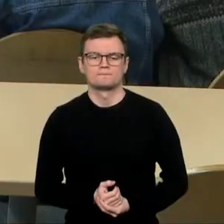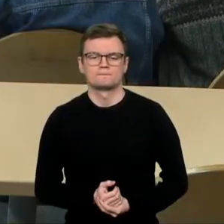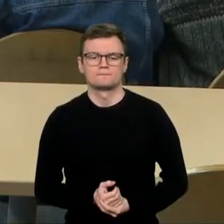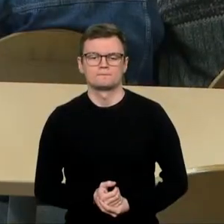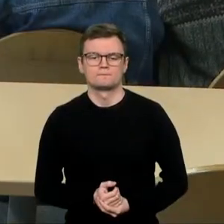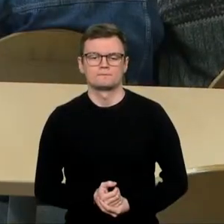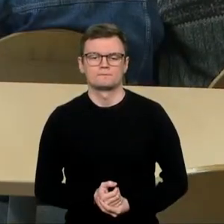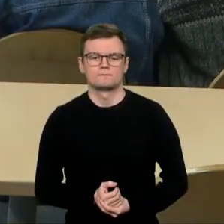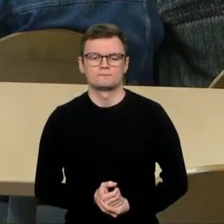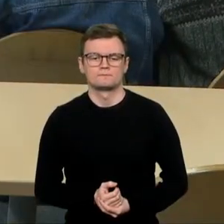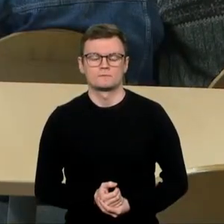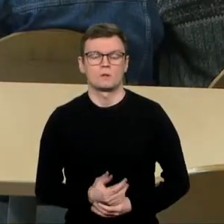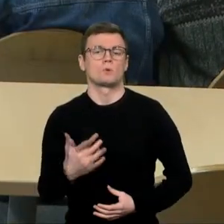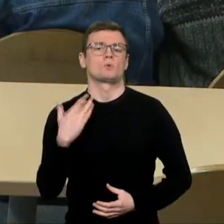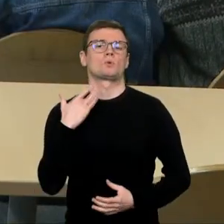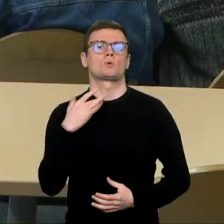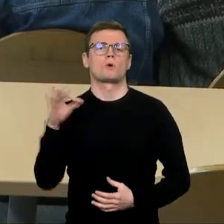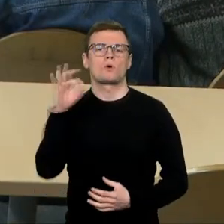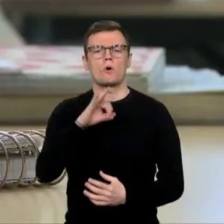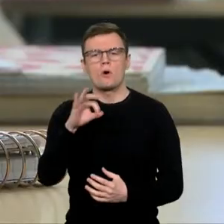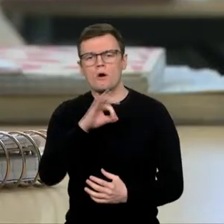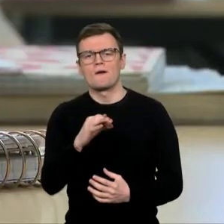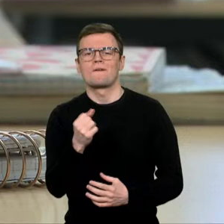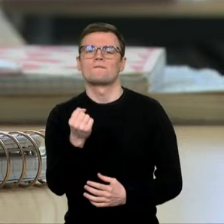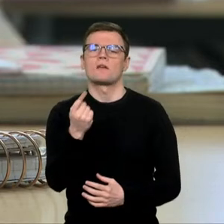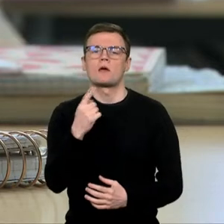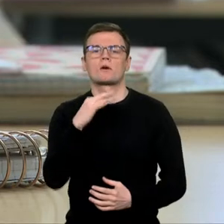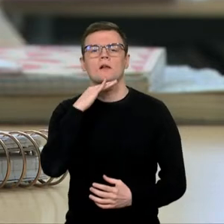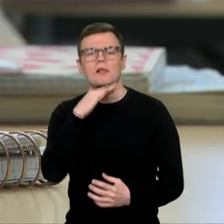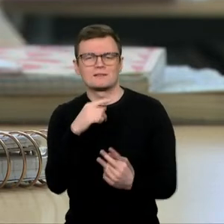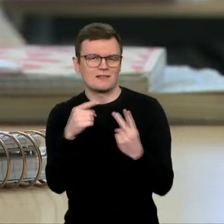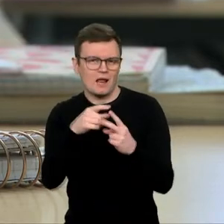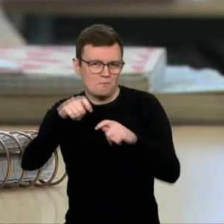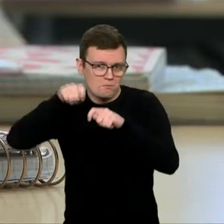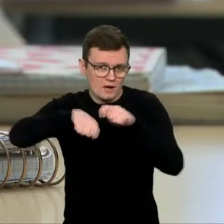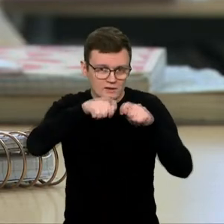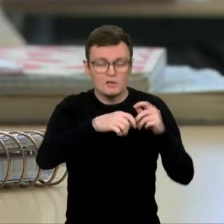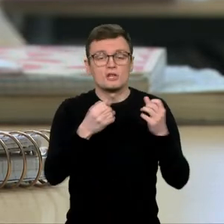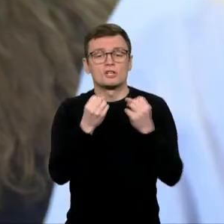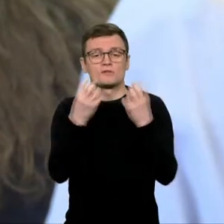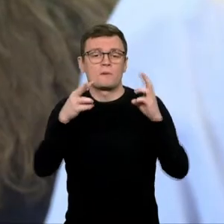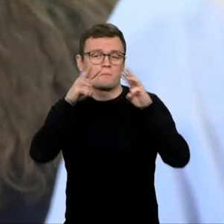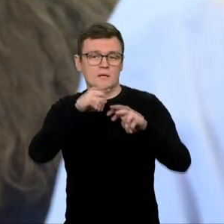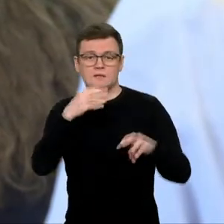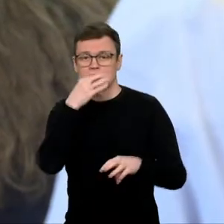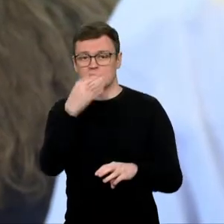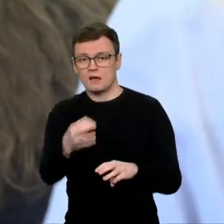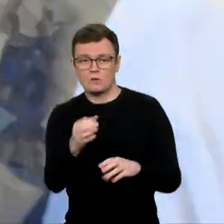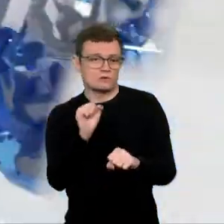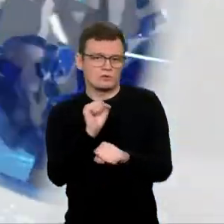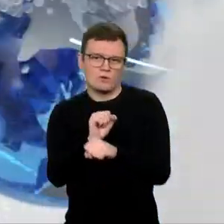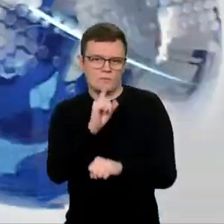Kilus pasipiktinimui dėl tarpinių vienuoliktokų patikrinimų švietimo ministras sako, jie stabdomi nebus.